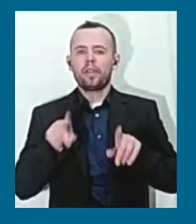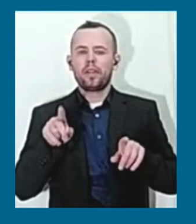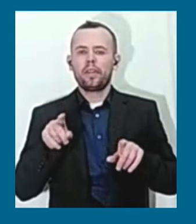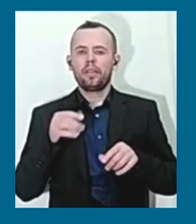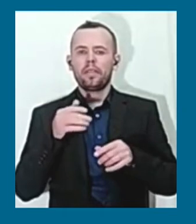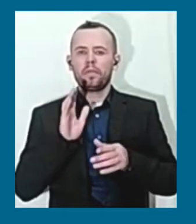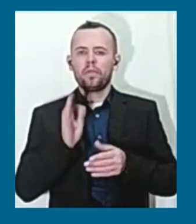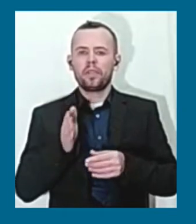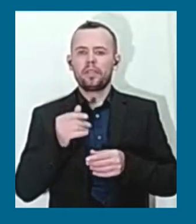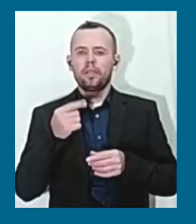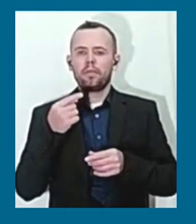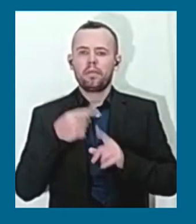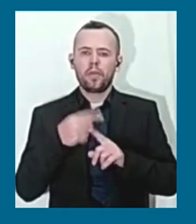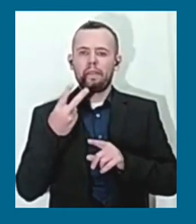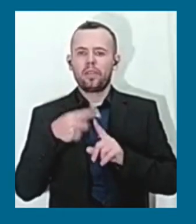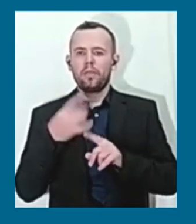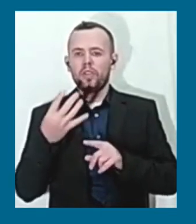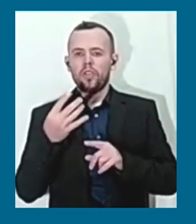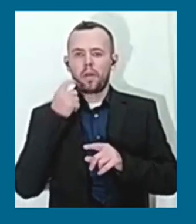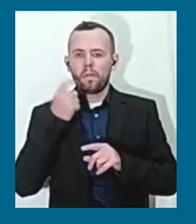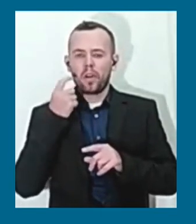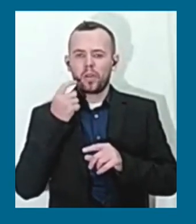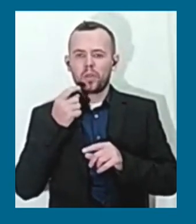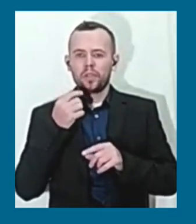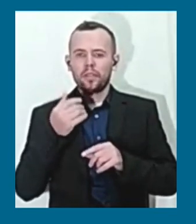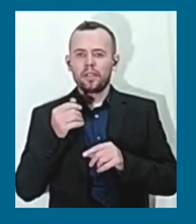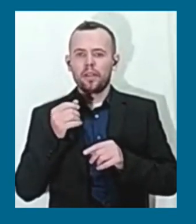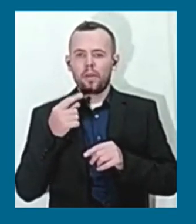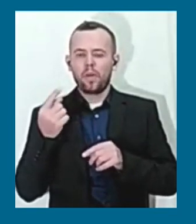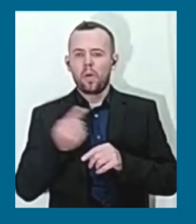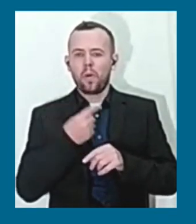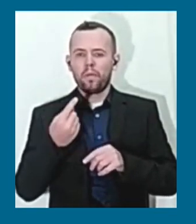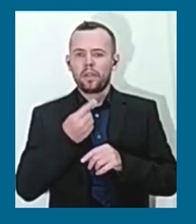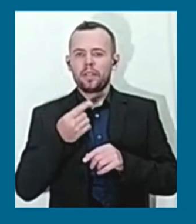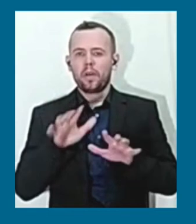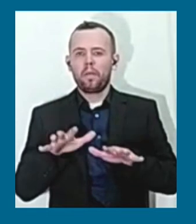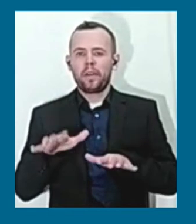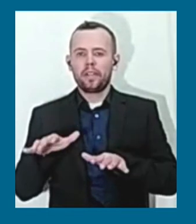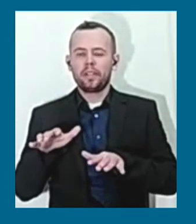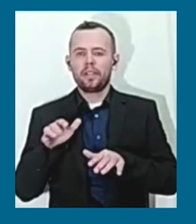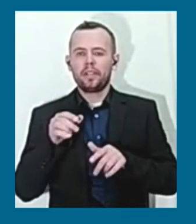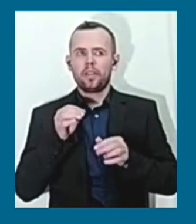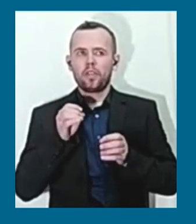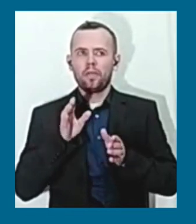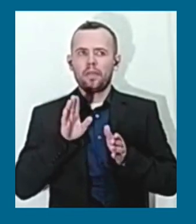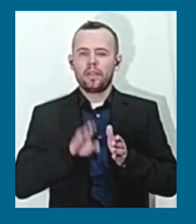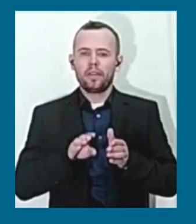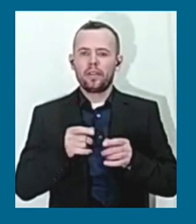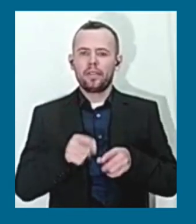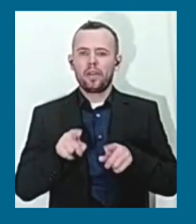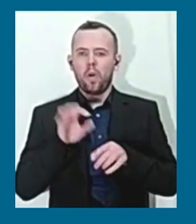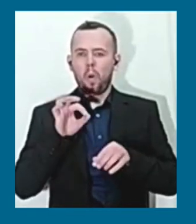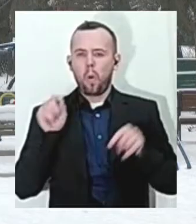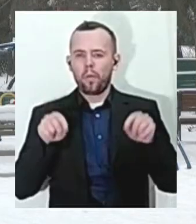градуси морозу. На шляхах області місцями погіршення видимости під час опадів от 100 до